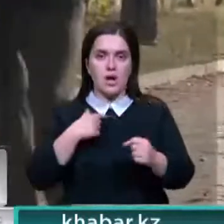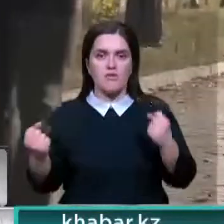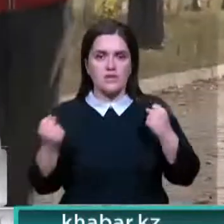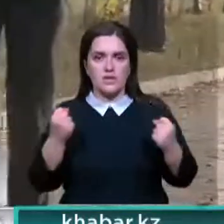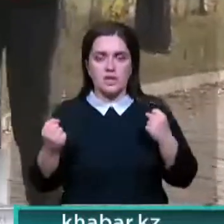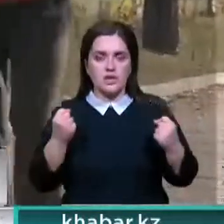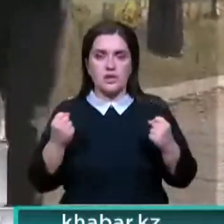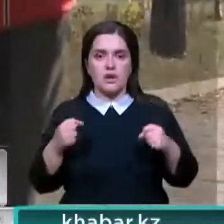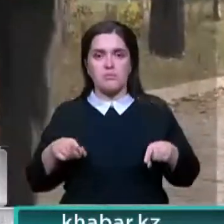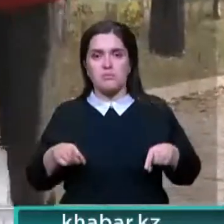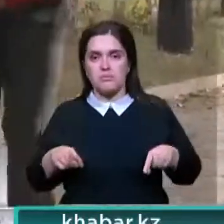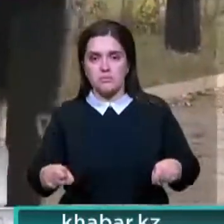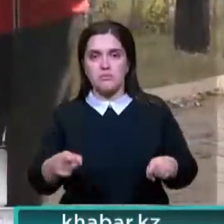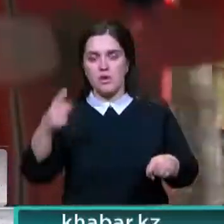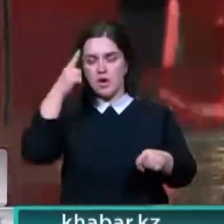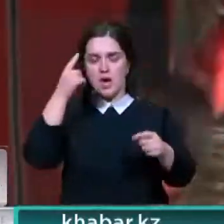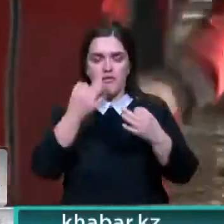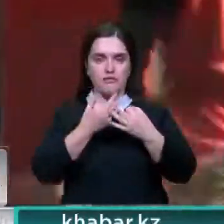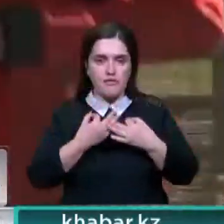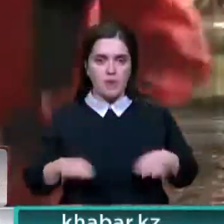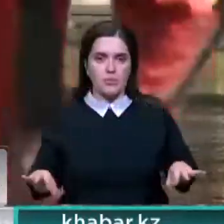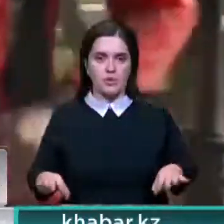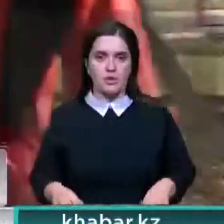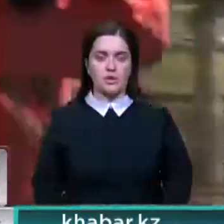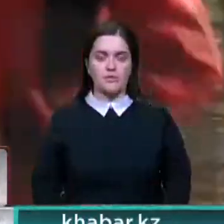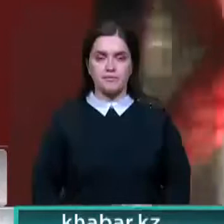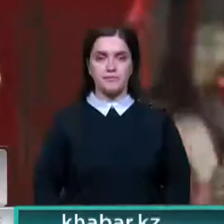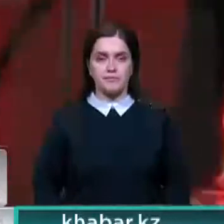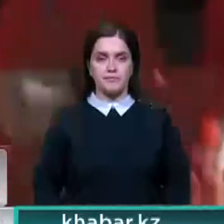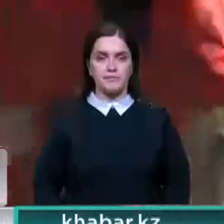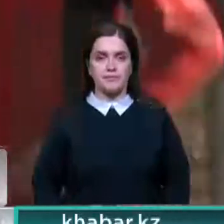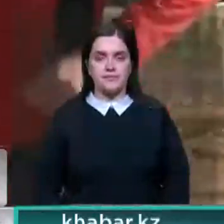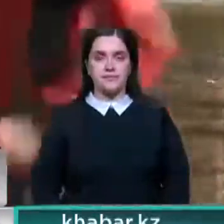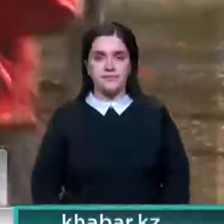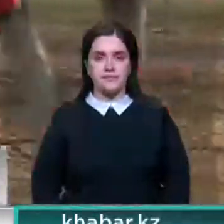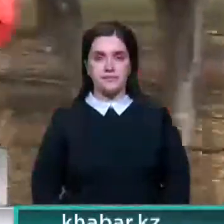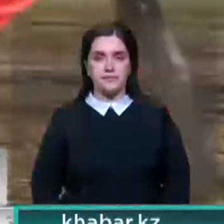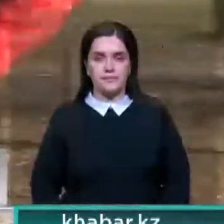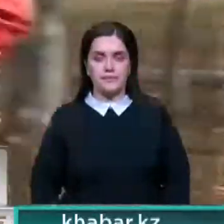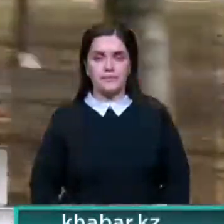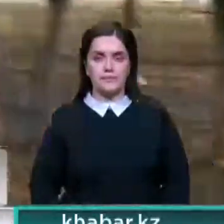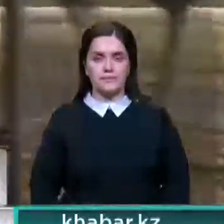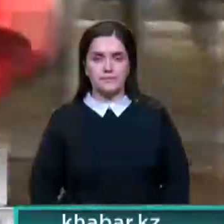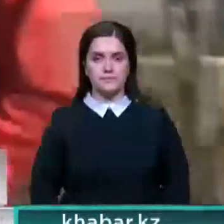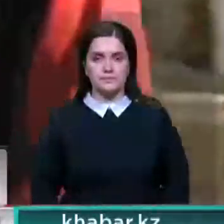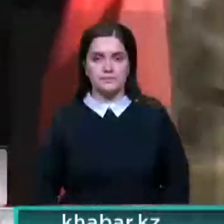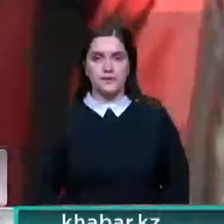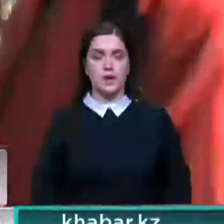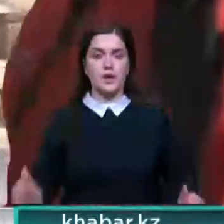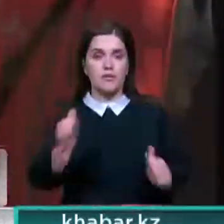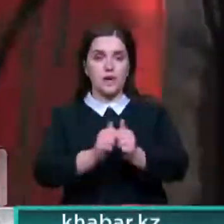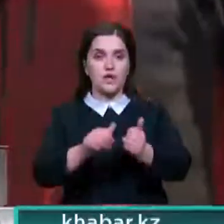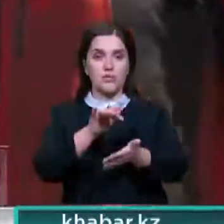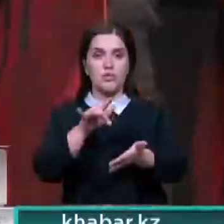напрягаешься, но во время бега твои мысли свободны. А насколько серьезные оппоненты в других регионах республики? Как минимум в каждом